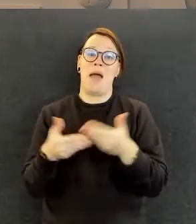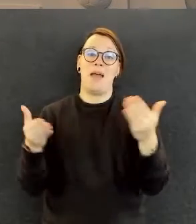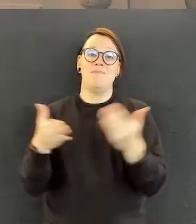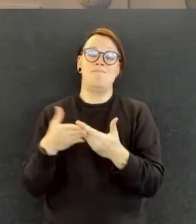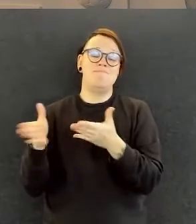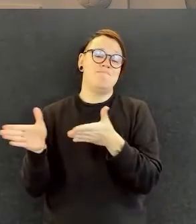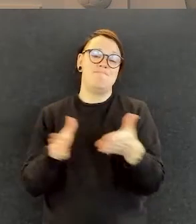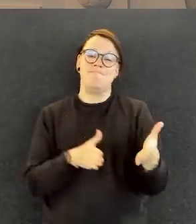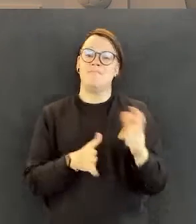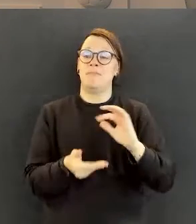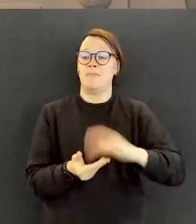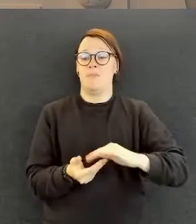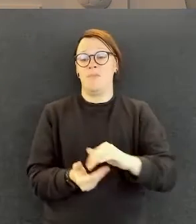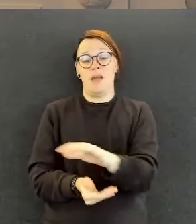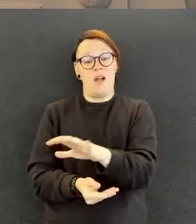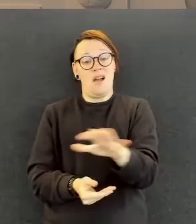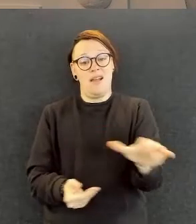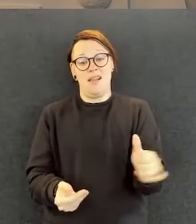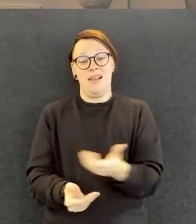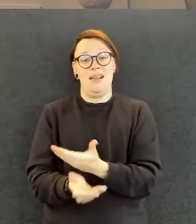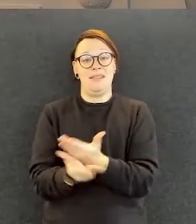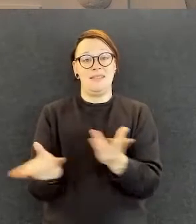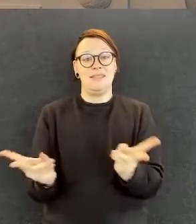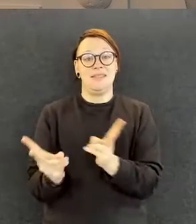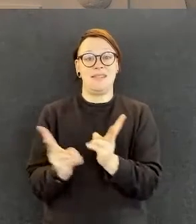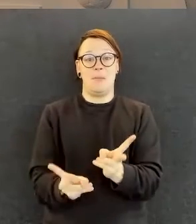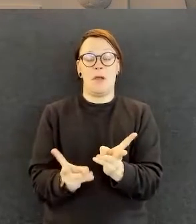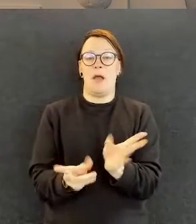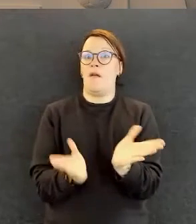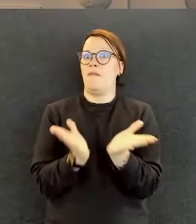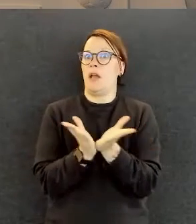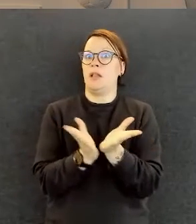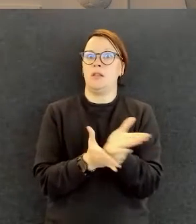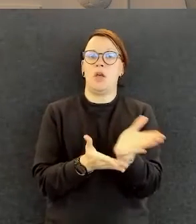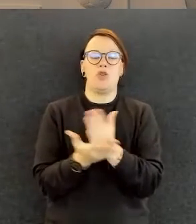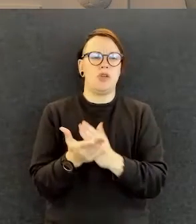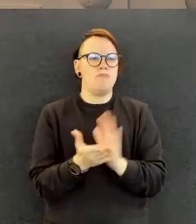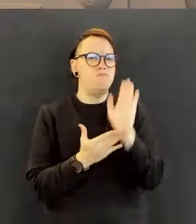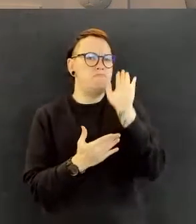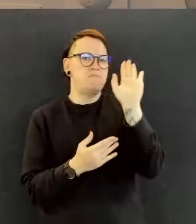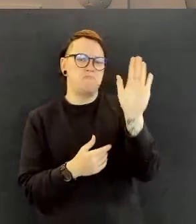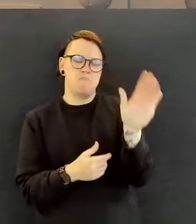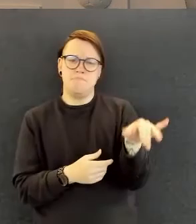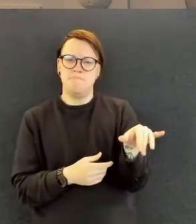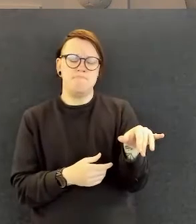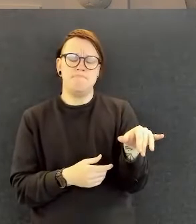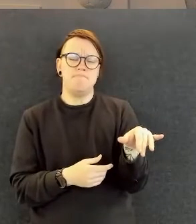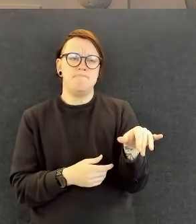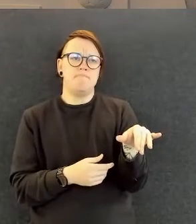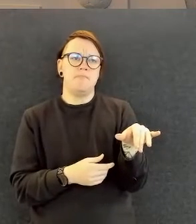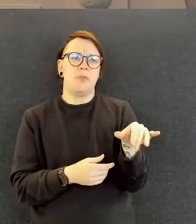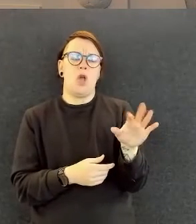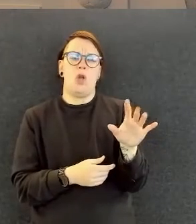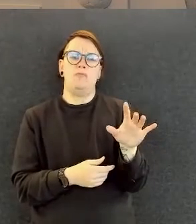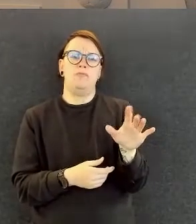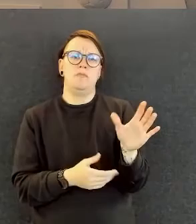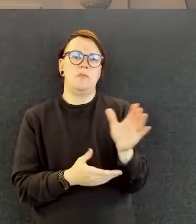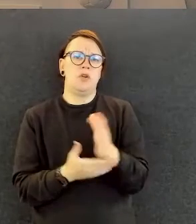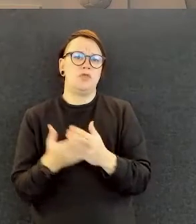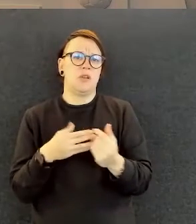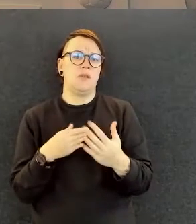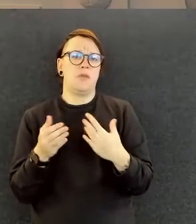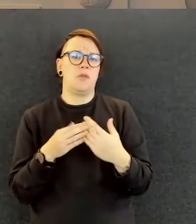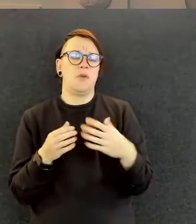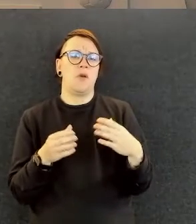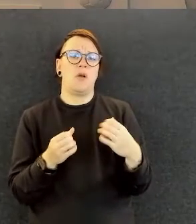periaatteet siellä, että ne on kaikille. Eikä niin, että nyt osa porukkaa lähtee minne